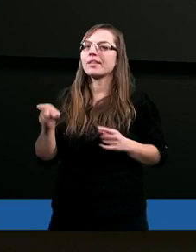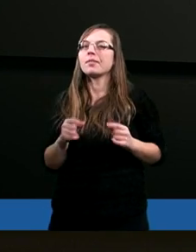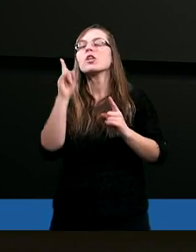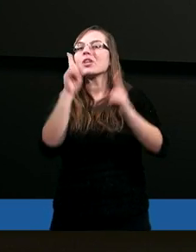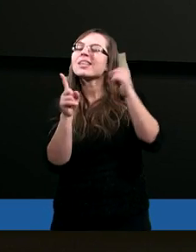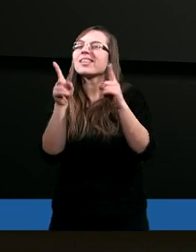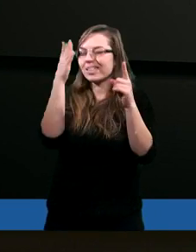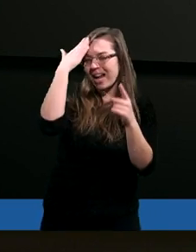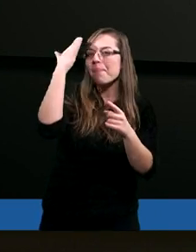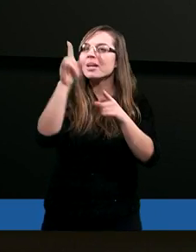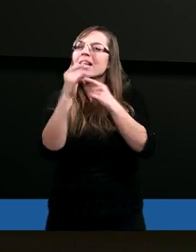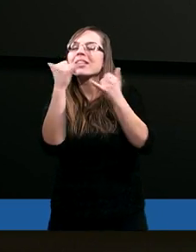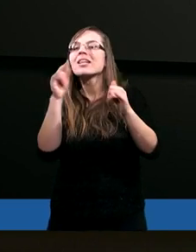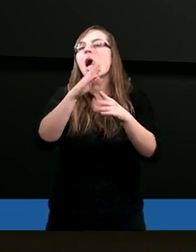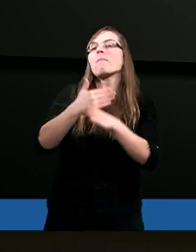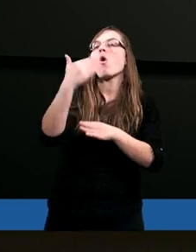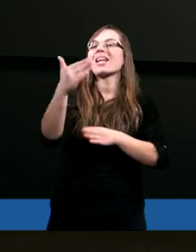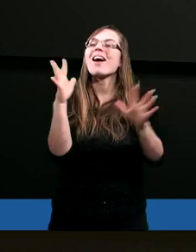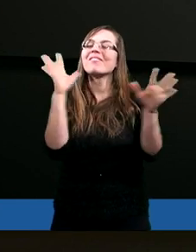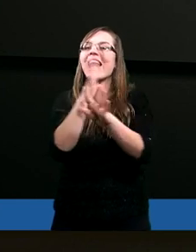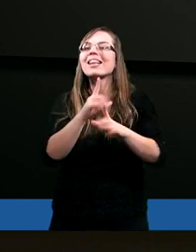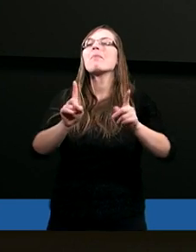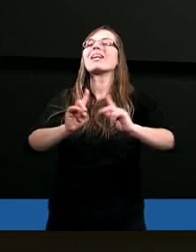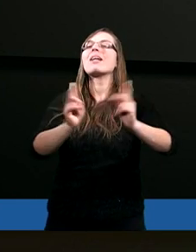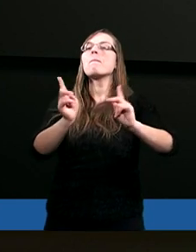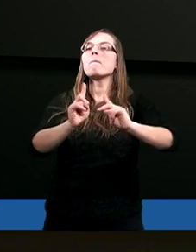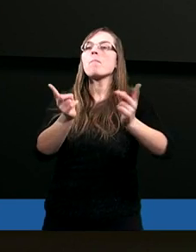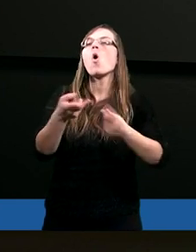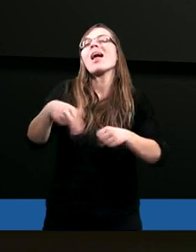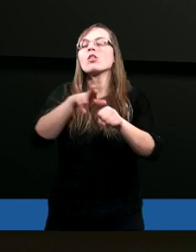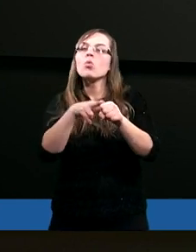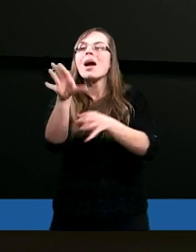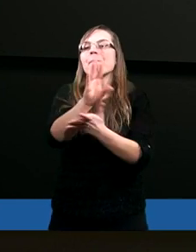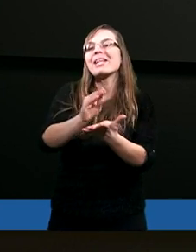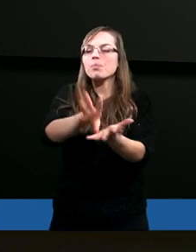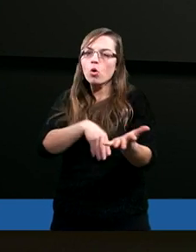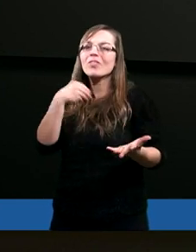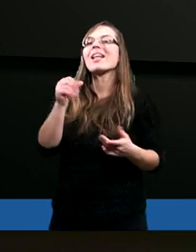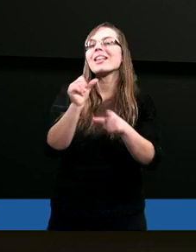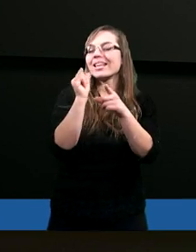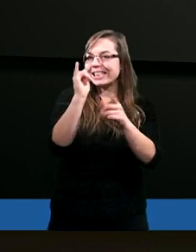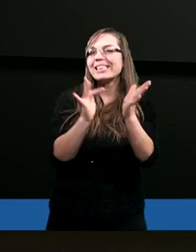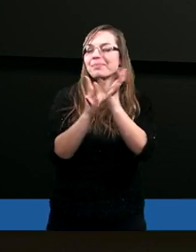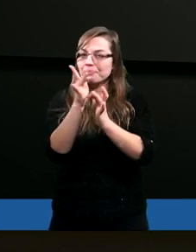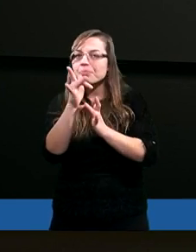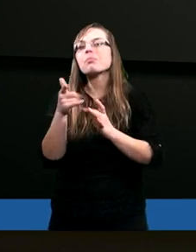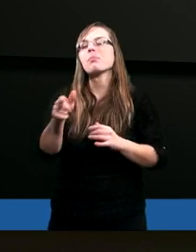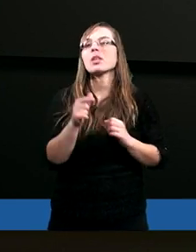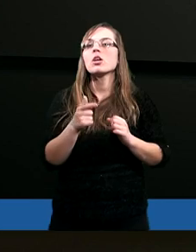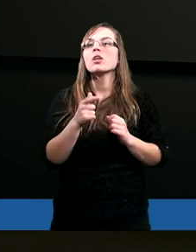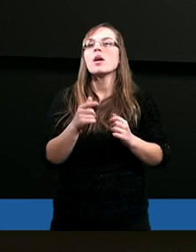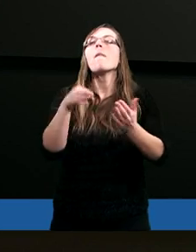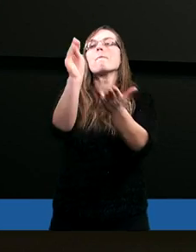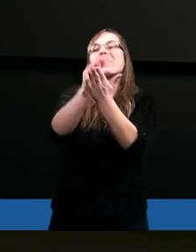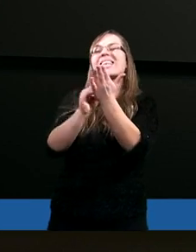jeszcze inne poza wiatrem symbole, które Pismo Święte, które Chrystus czy prorocy